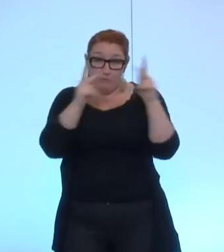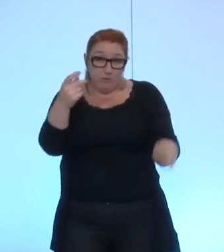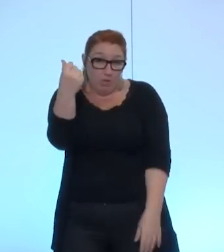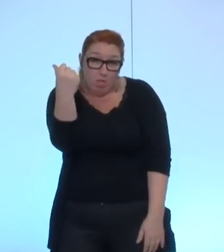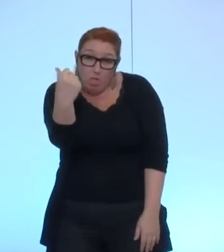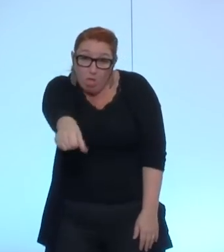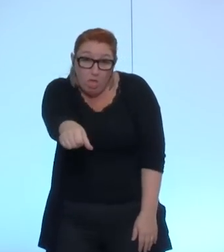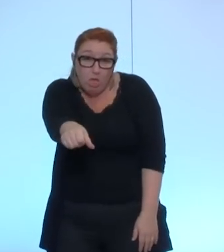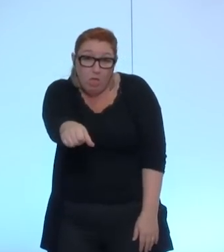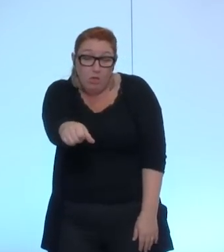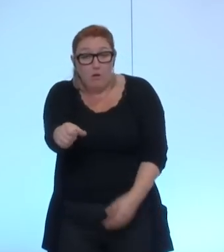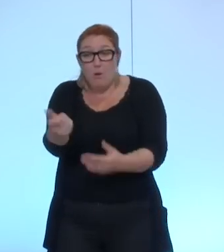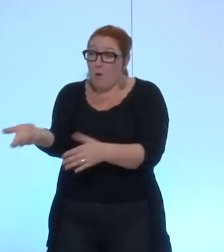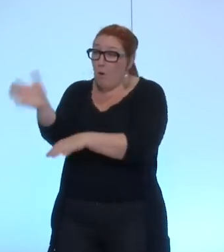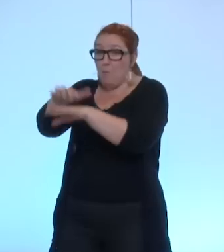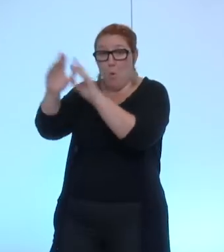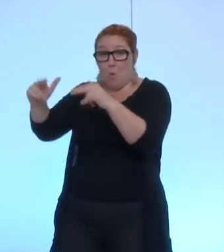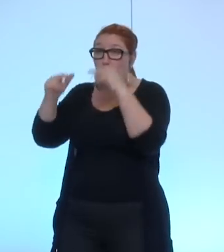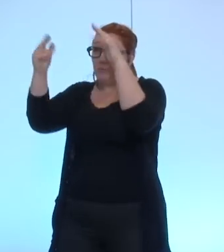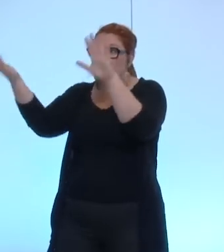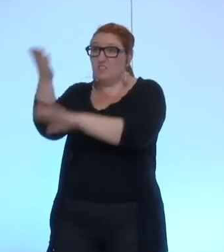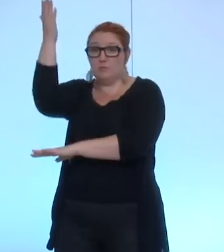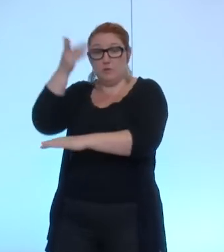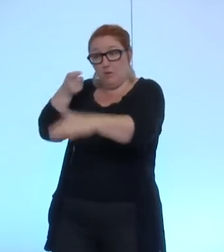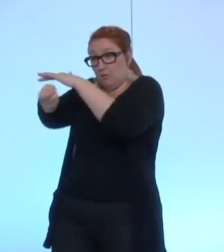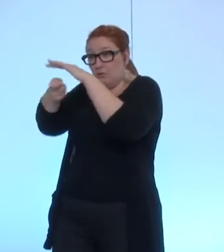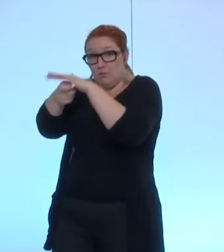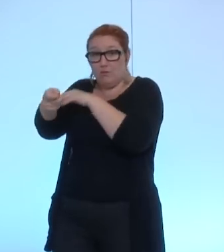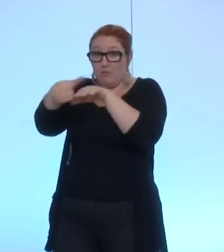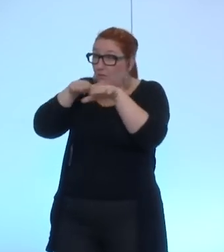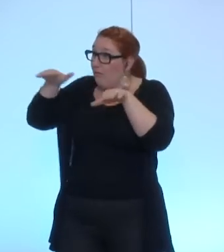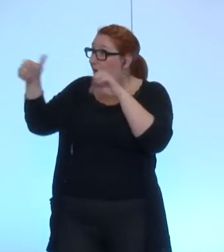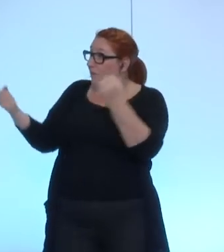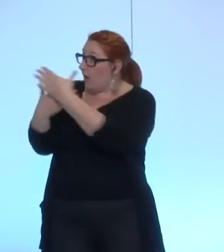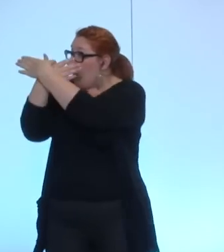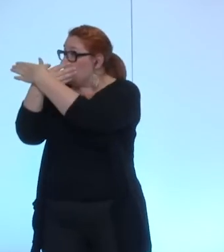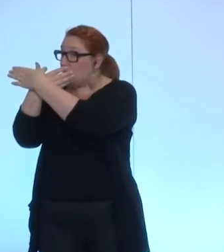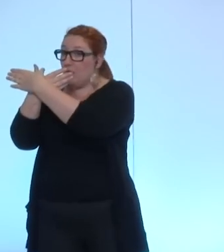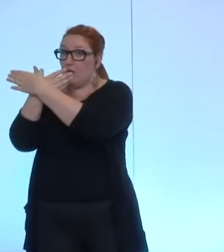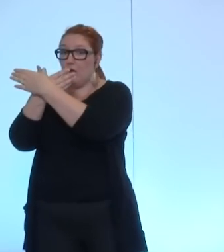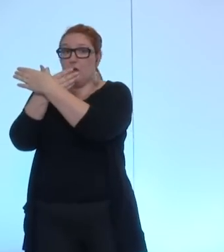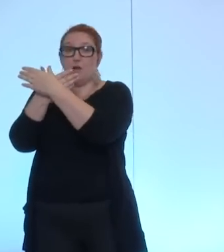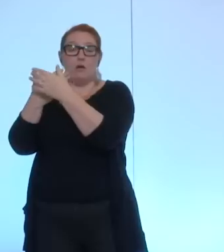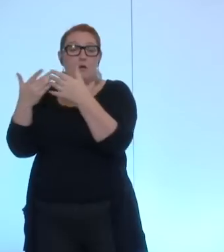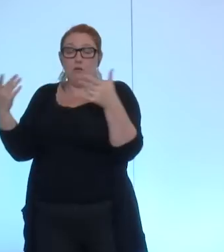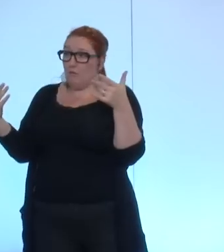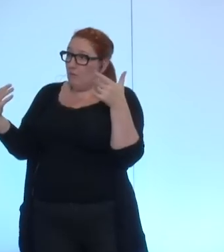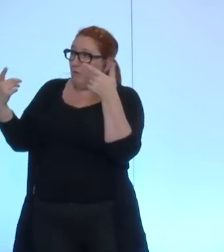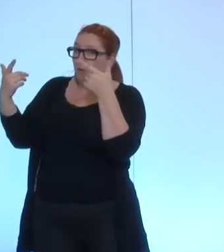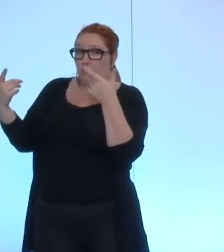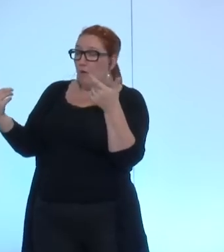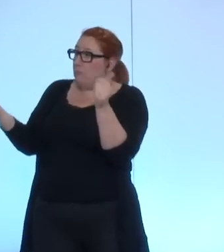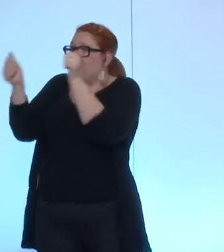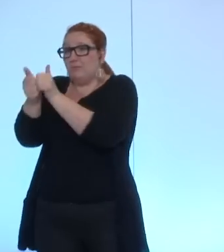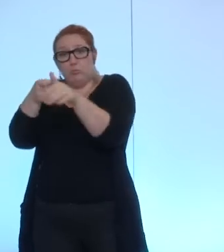dans les pôles de compétitivité à côté de l'intercommunalité, de la métro pour notre cas, qui bien sûr a toute